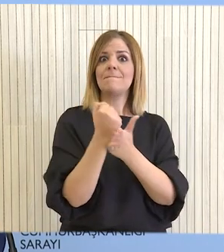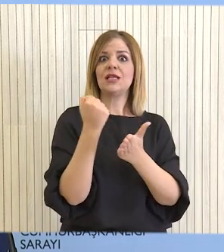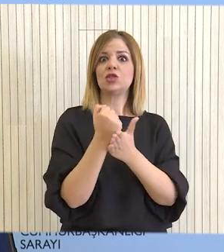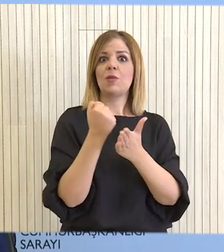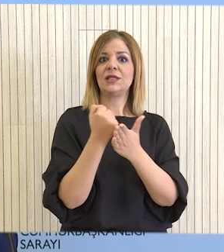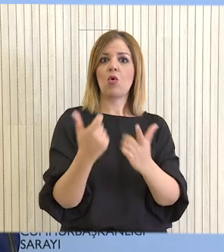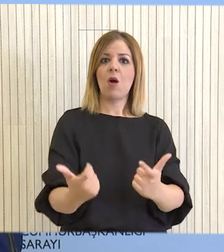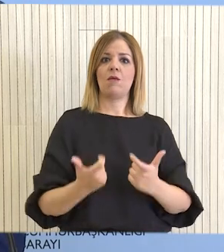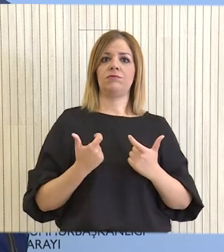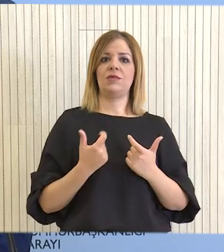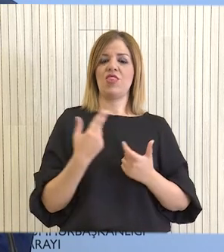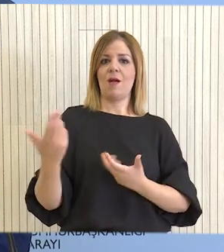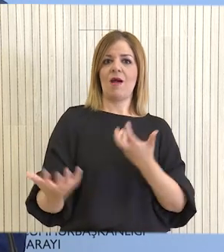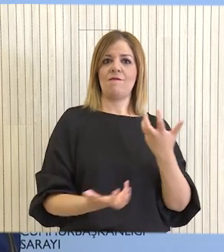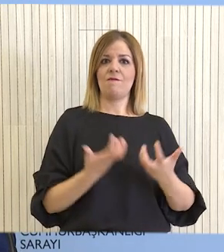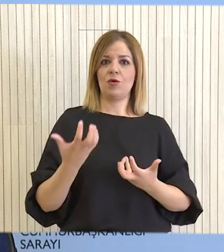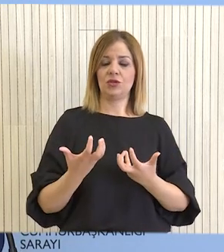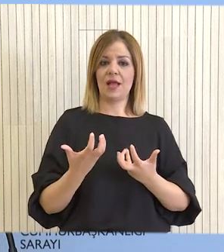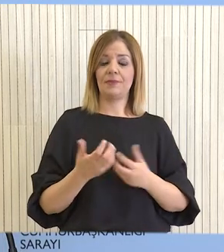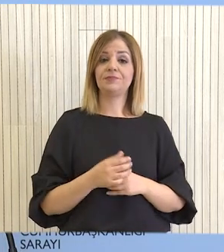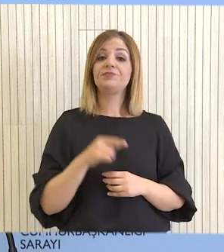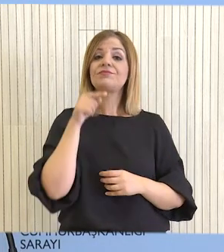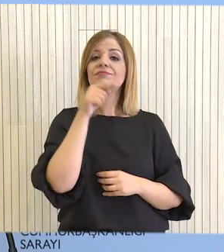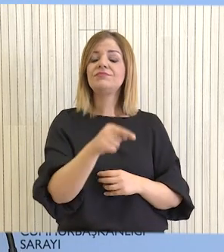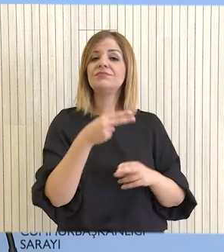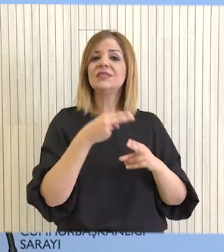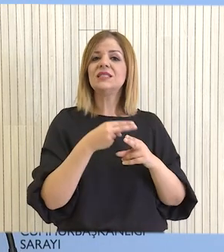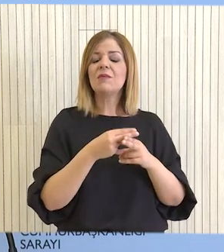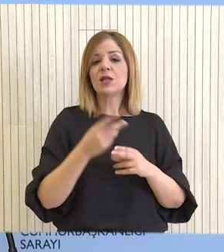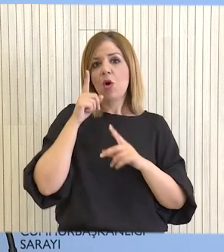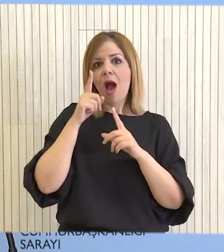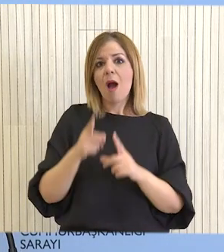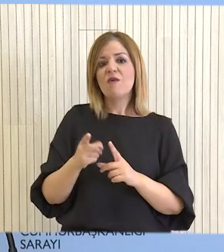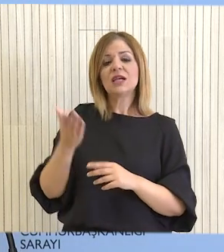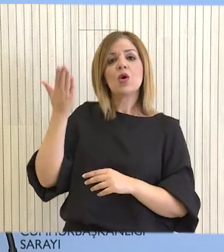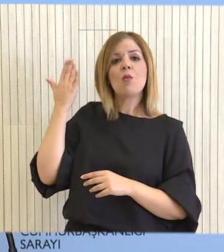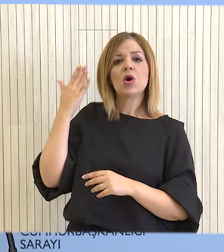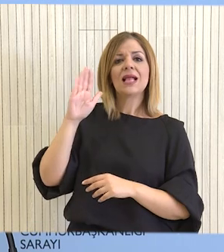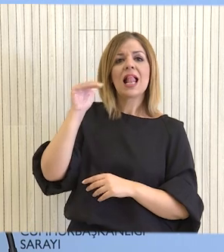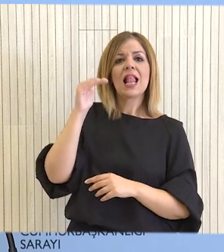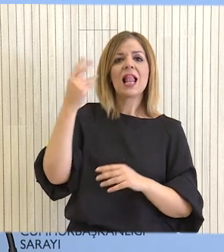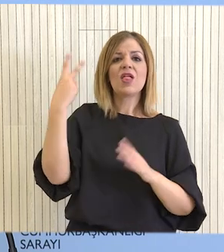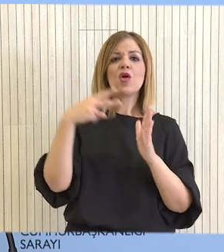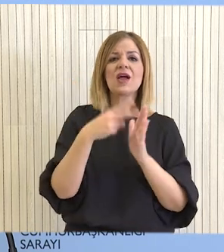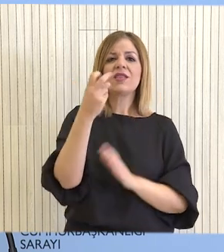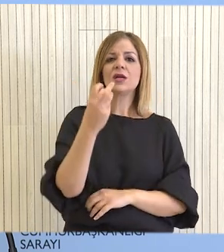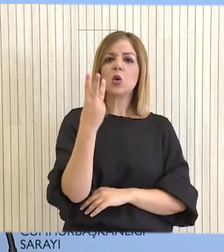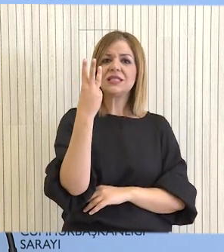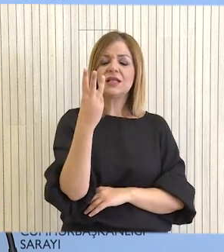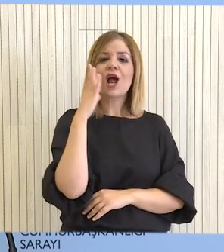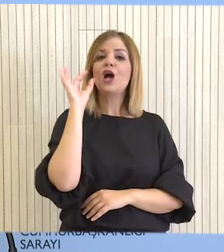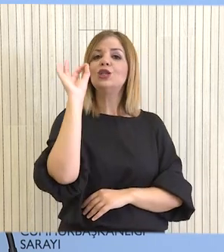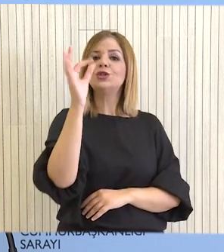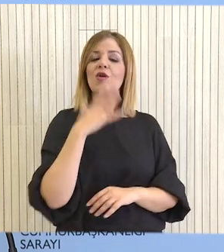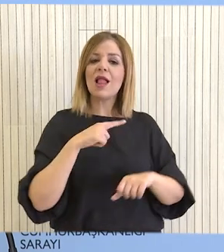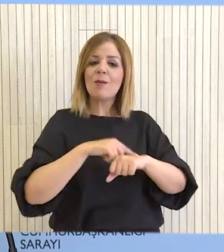πυροπροστασίας. Το πιο πάνω αφορά ηλοποίηση των αποφάσεων που λήφθηκαν τον Ιούλιο 2023 με στόχο